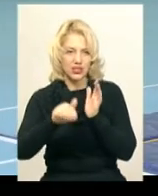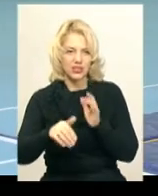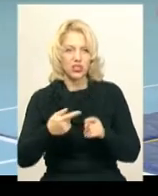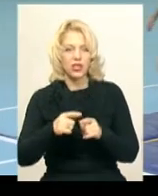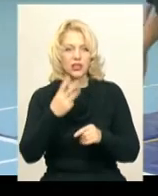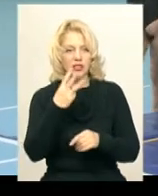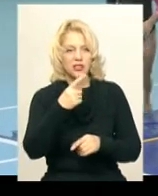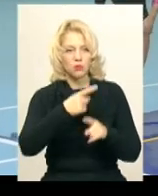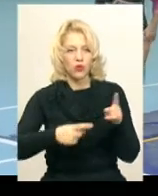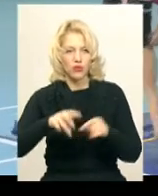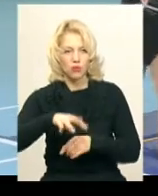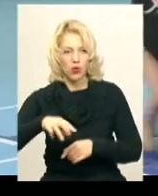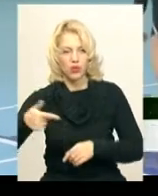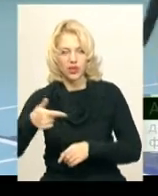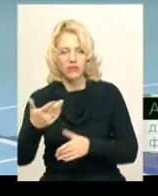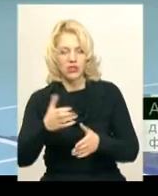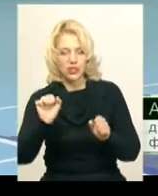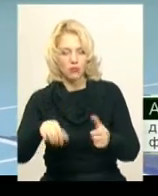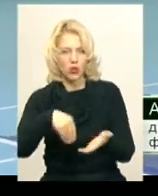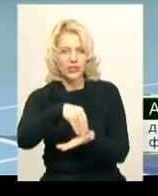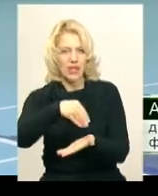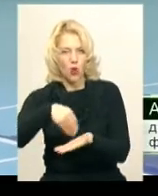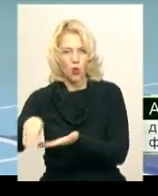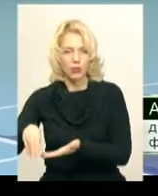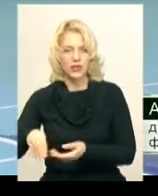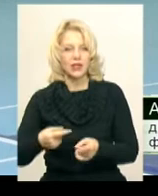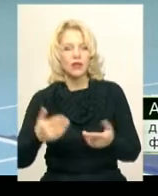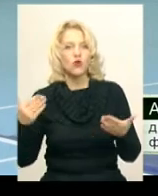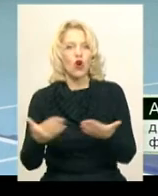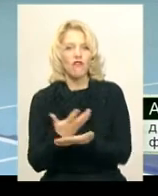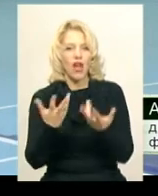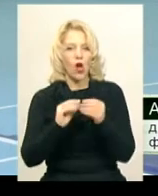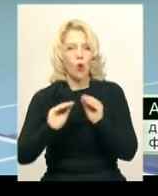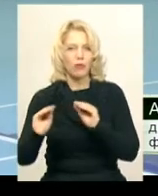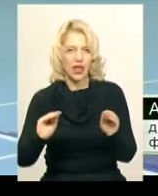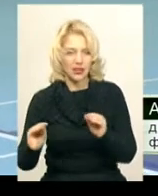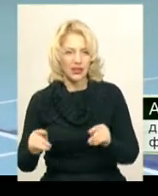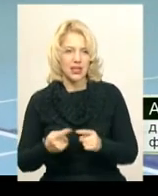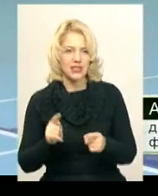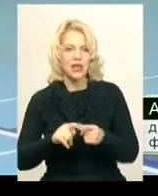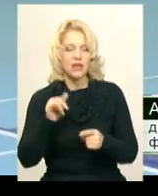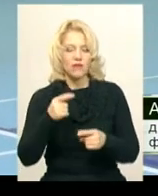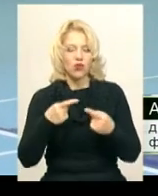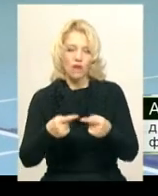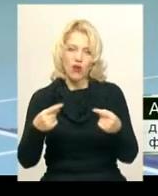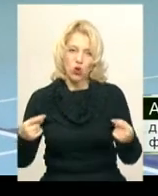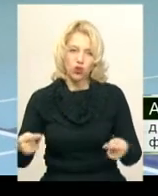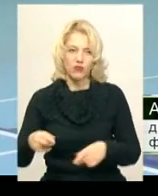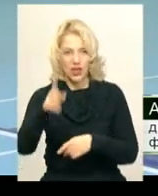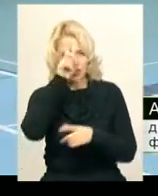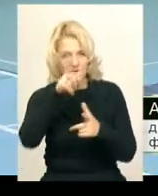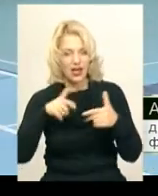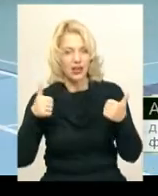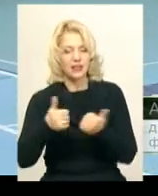3,5 мільйонів гривень, які ми змогли закупити, це нове обладнання. На жаль, воно виготовляється в країнах